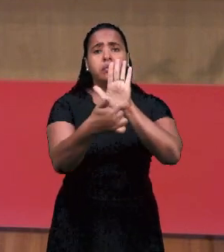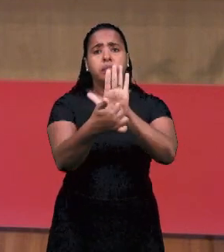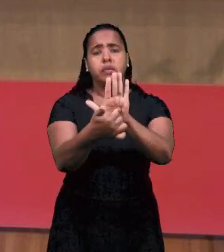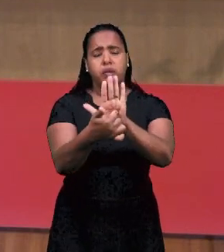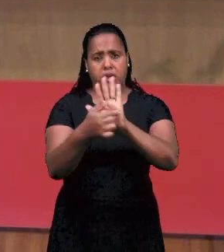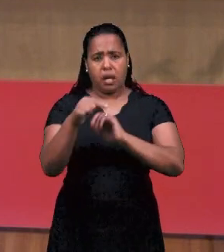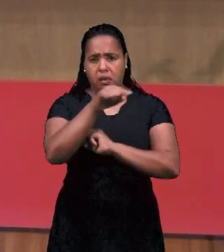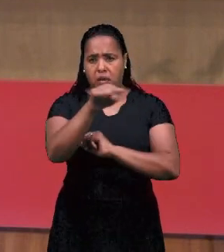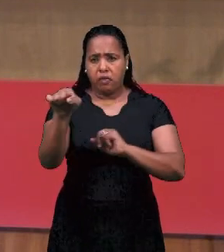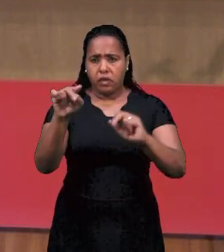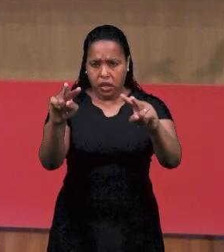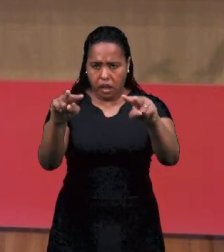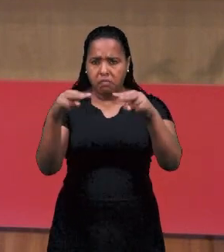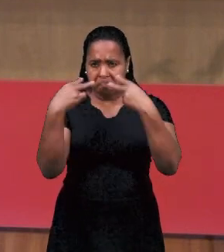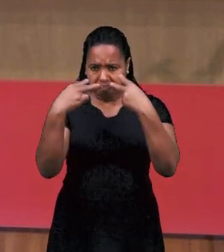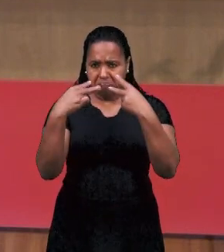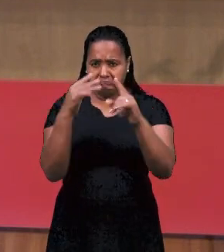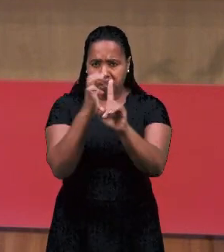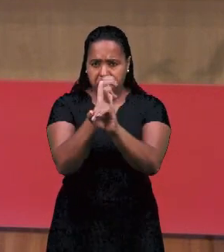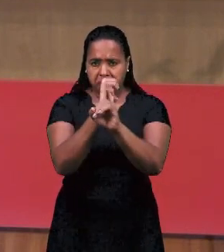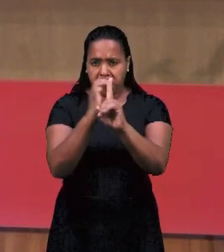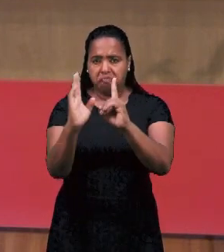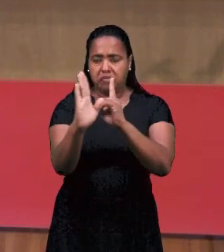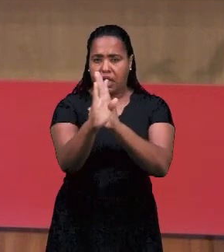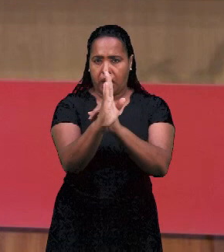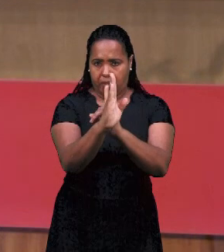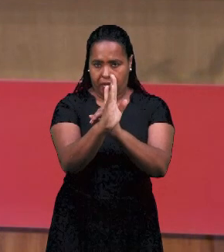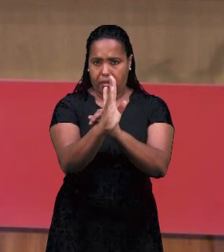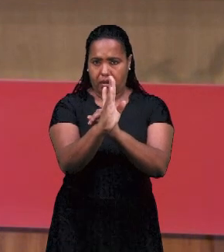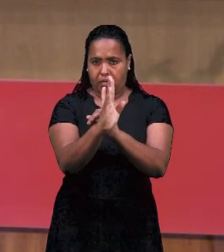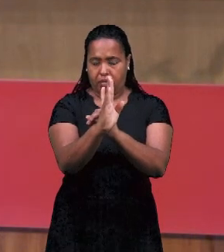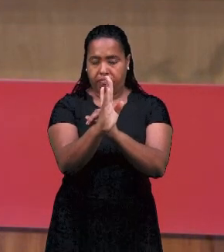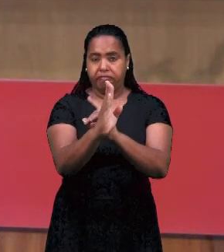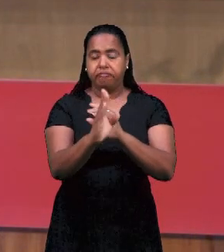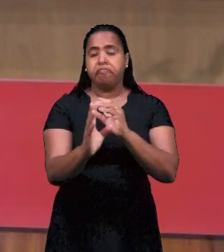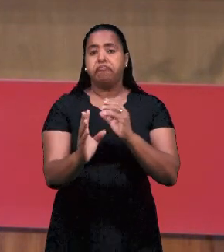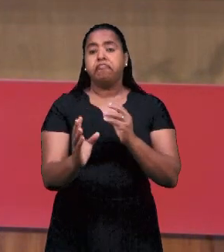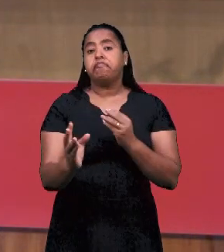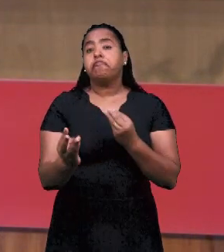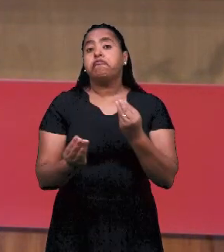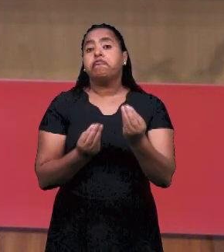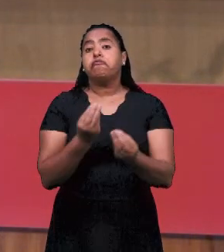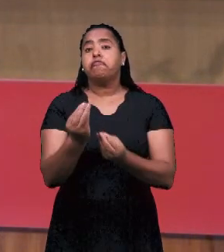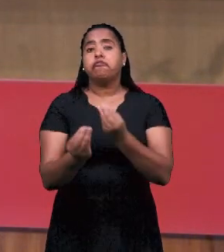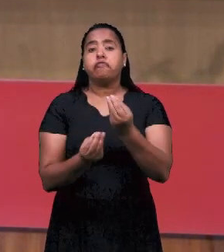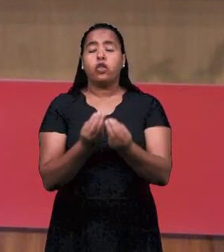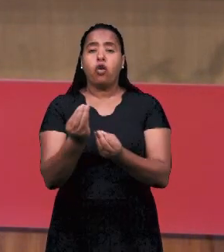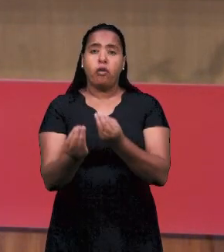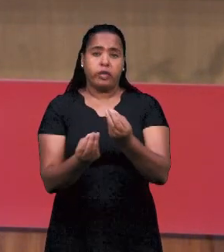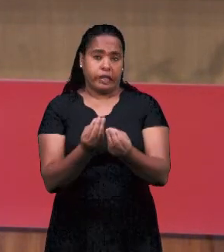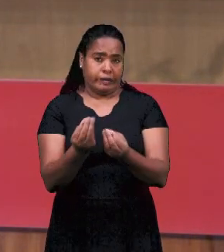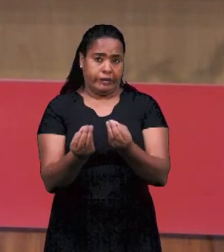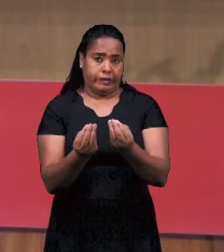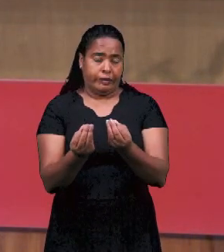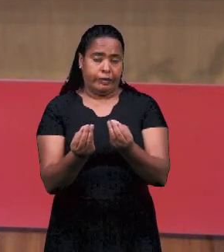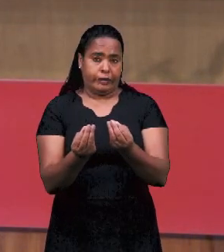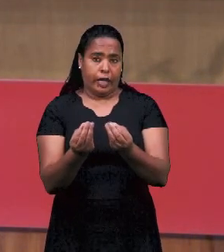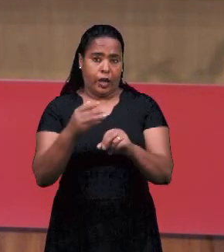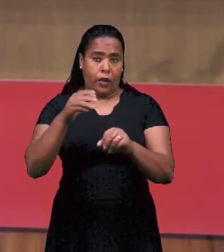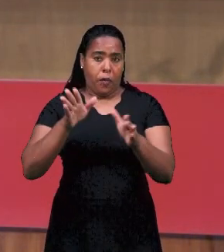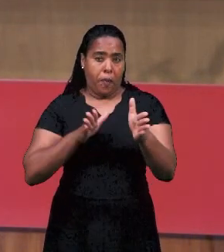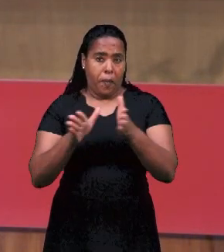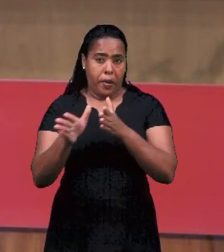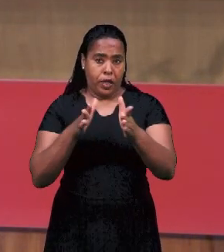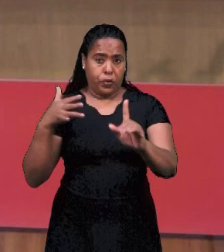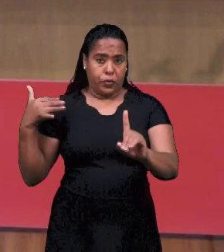дни на предыдущих семинарах. Мы говорим, вы сопровождаете, да, в библейских школах все это. Это